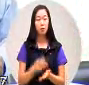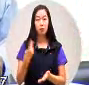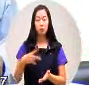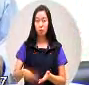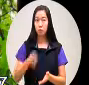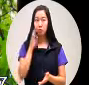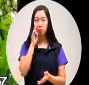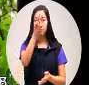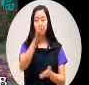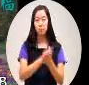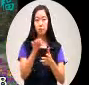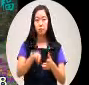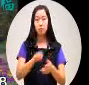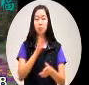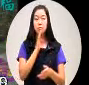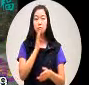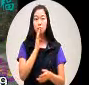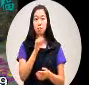这个是呢